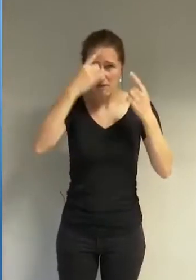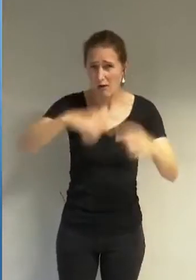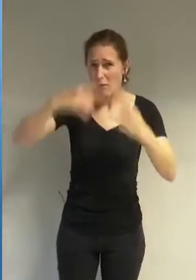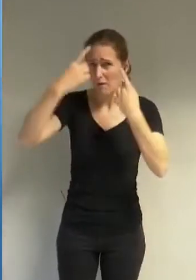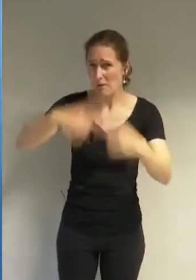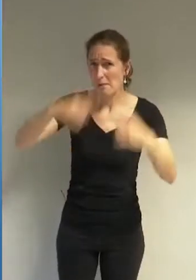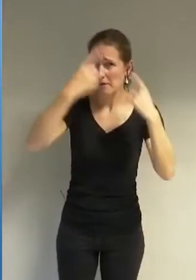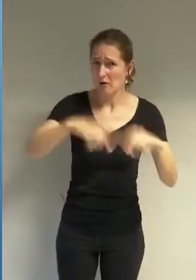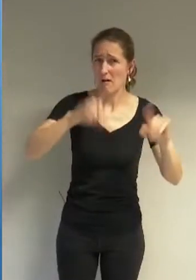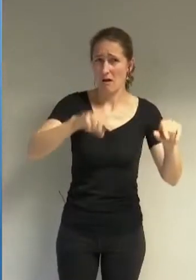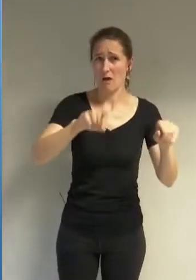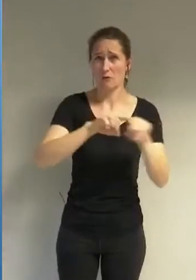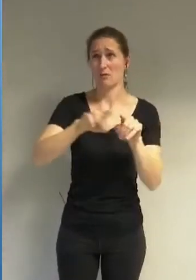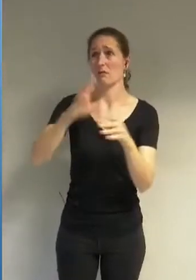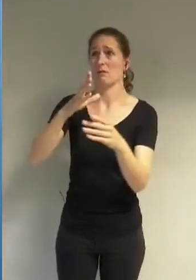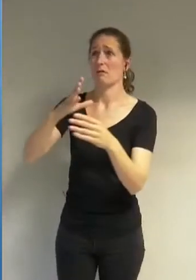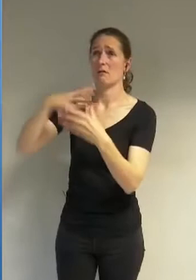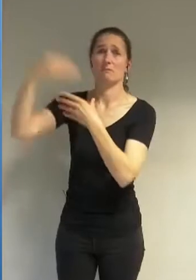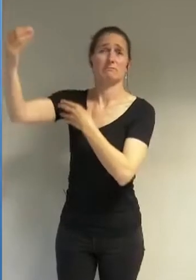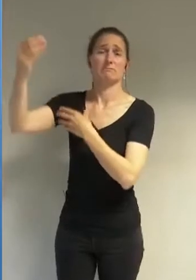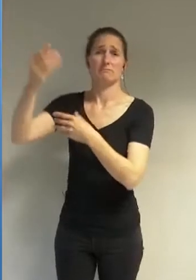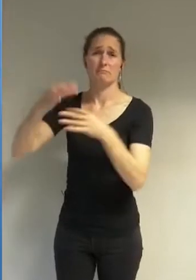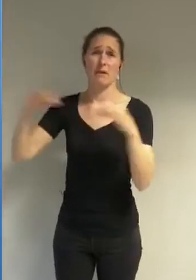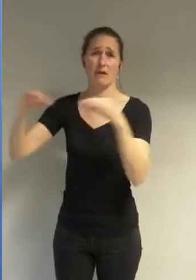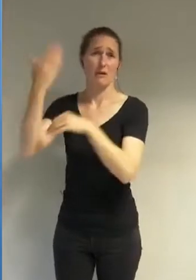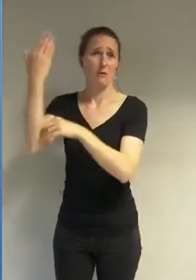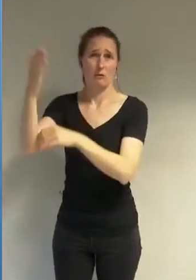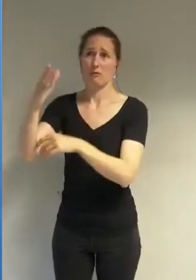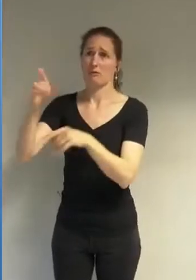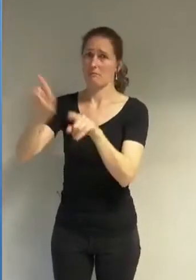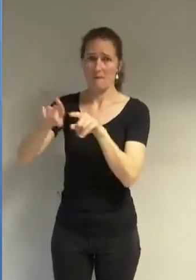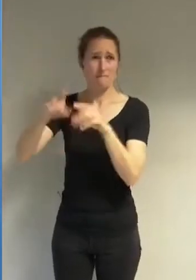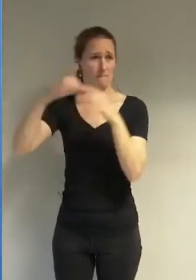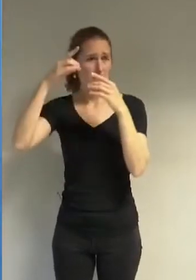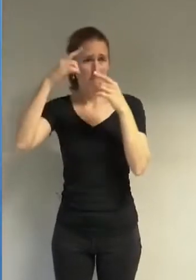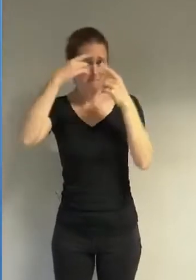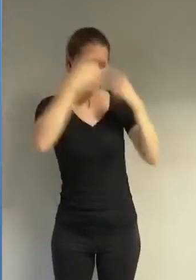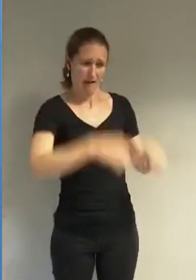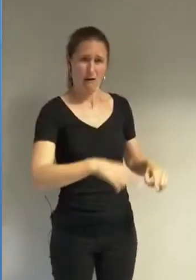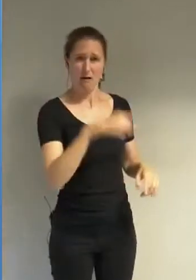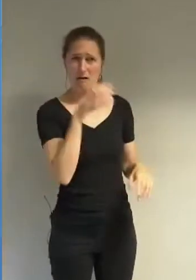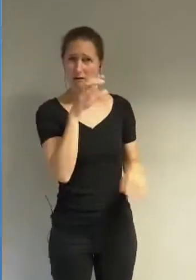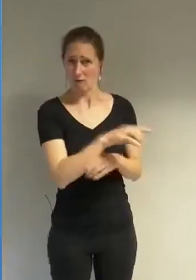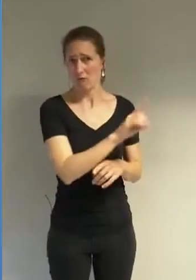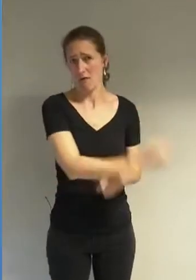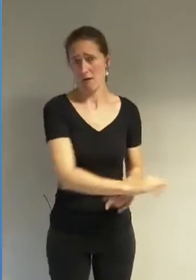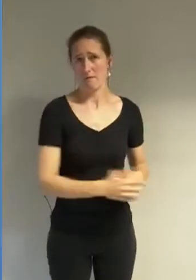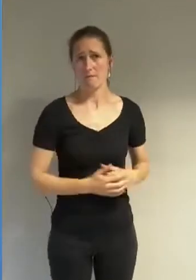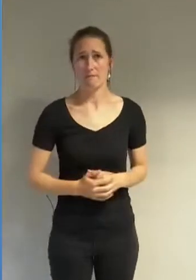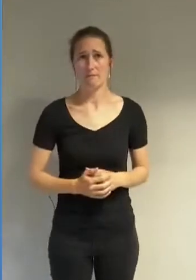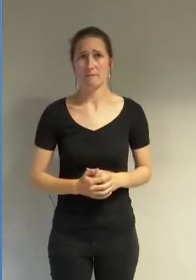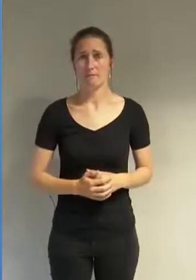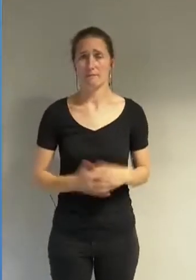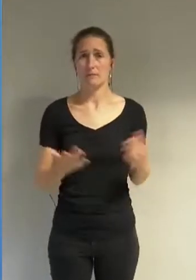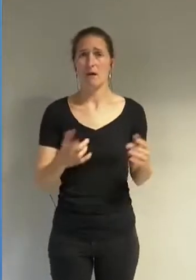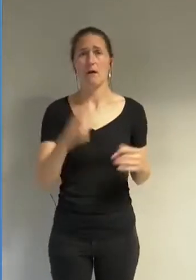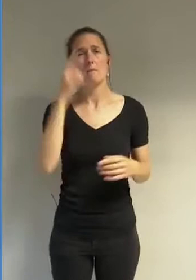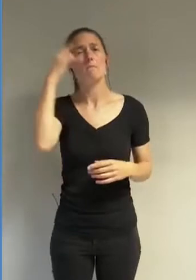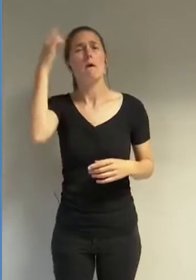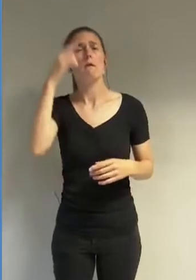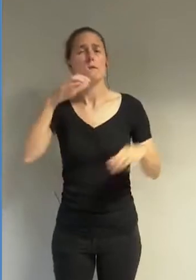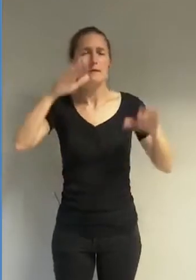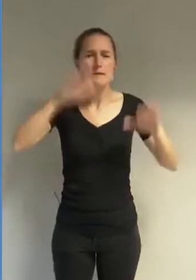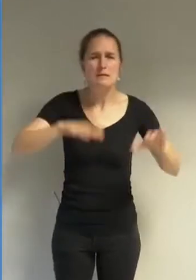nous faisons pas semblant d'imaginer que l'islam est une religion monolithique il y a de multiples façons de vivre son